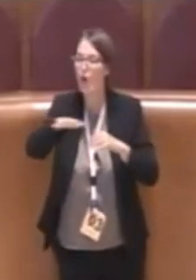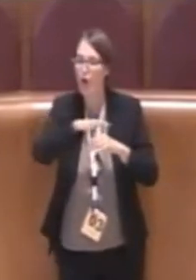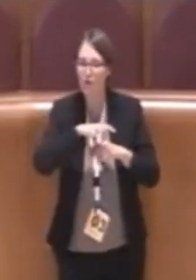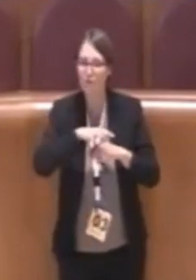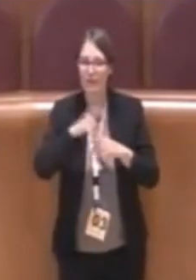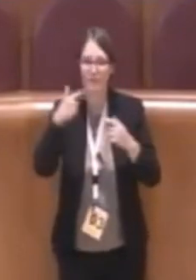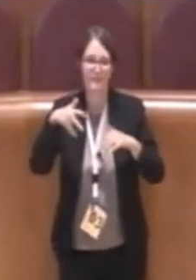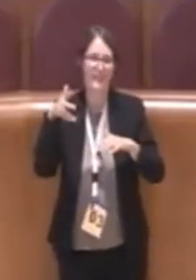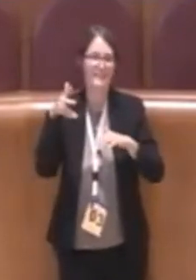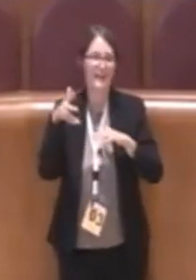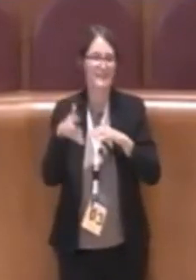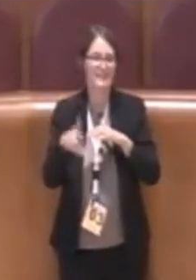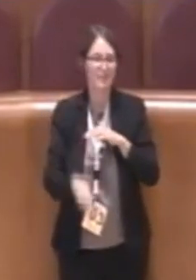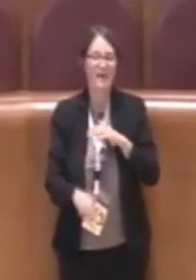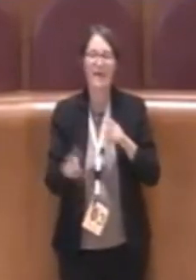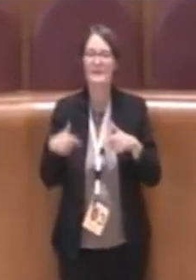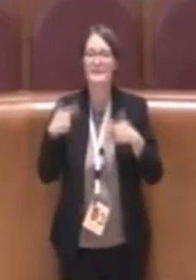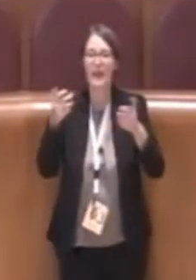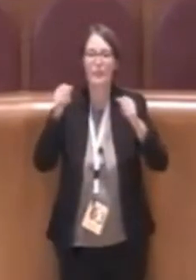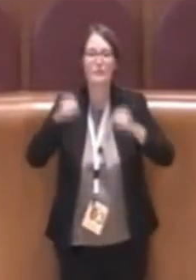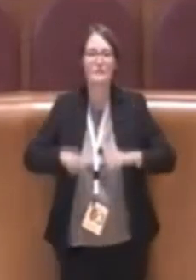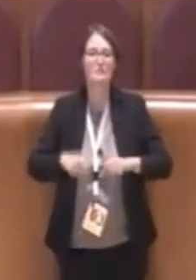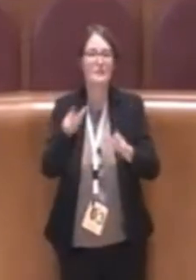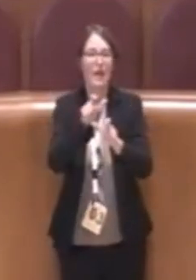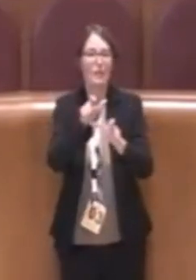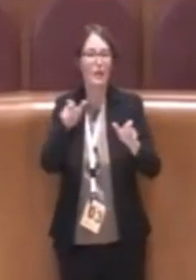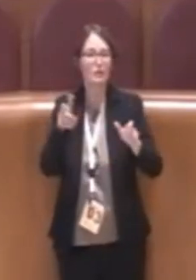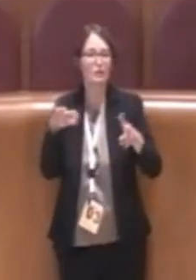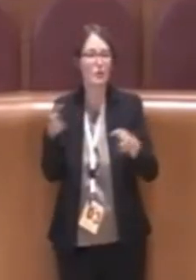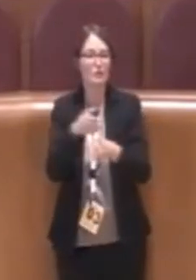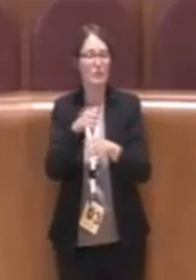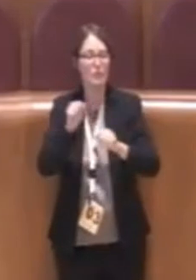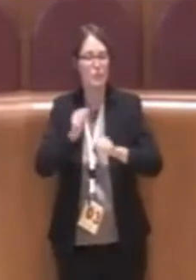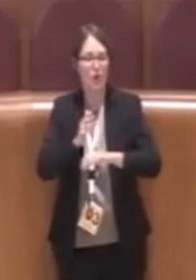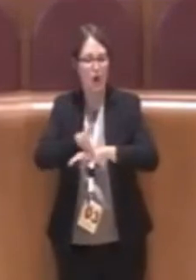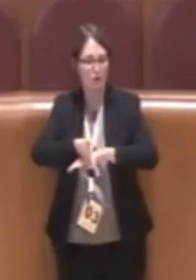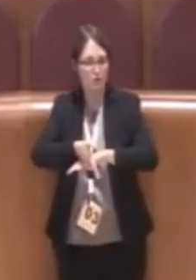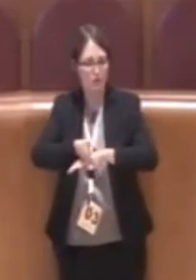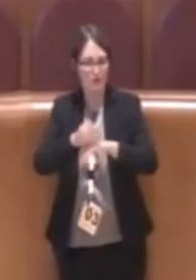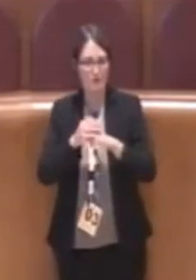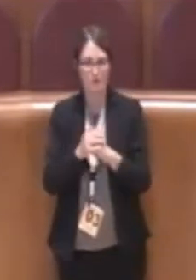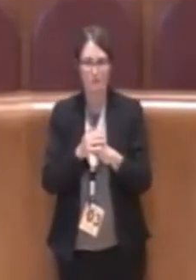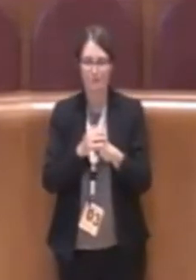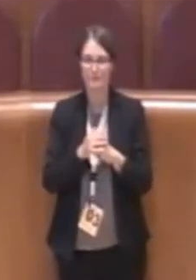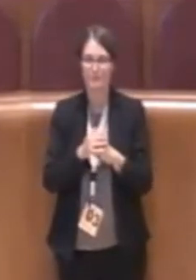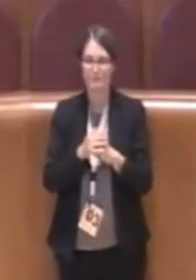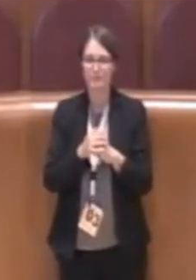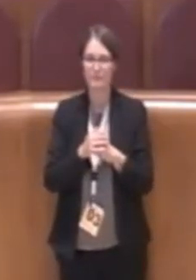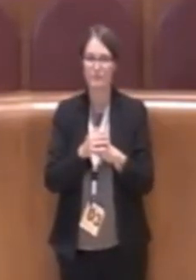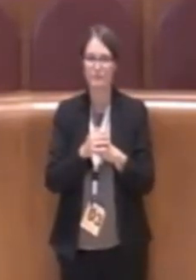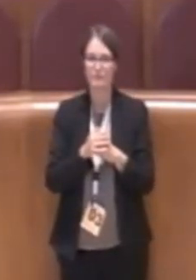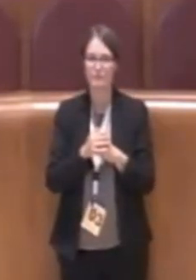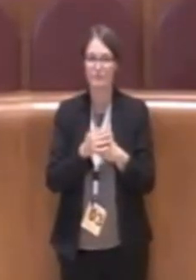le possibilità di accesso a tutti allo stesso modo si amplieranno. Quindi per noi è un percorso veramente